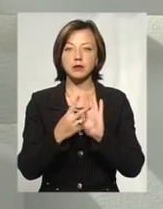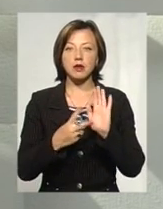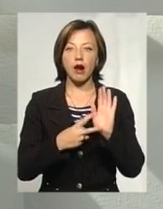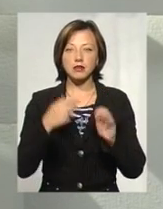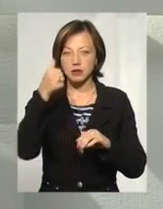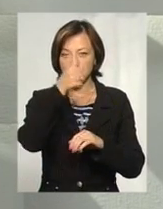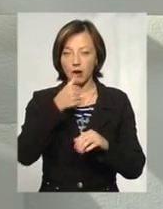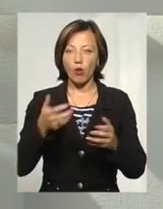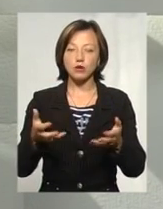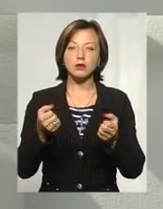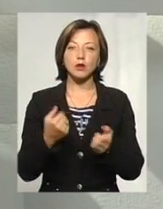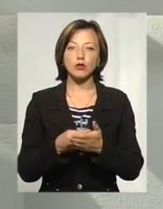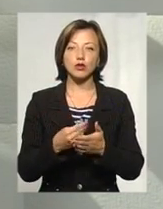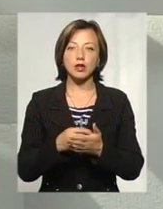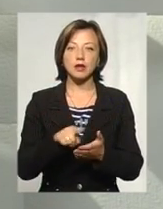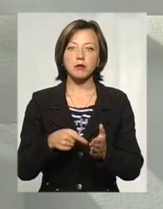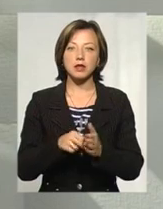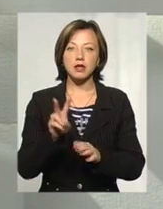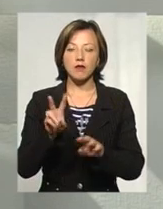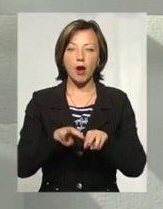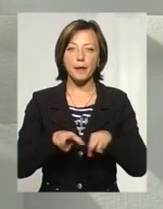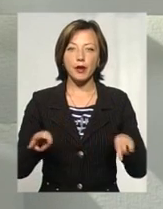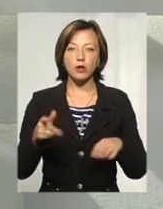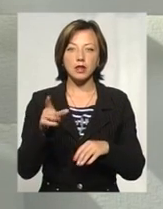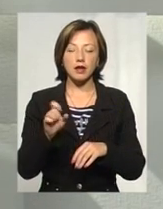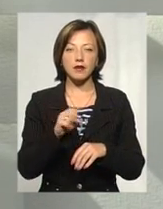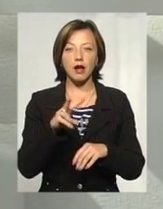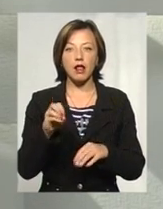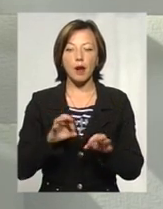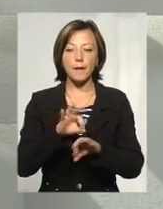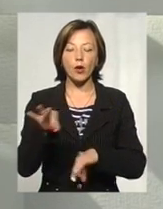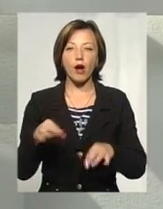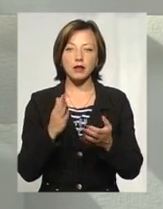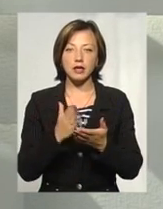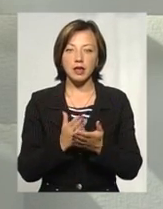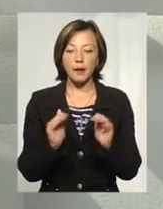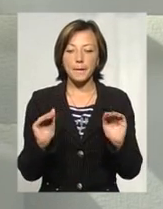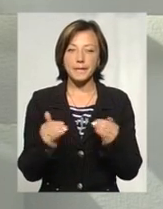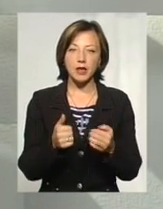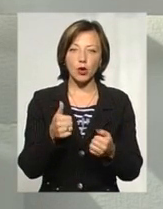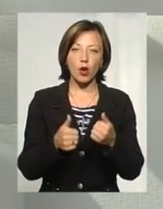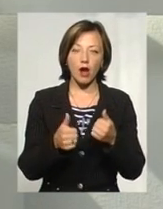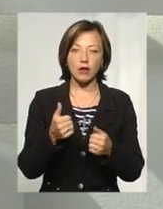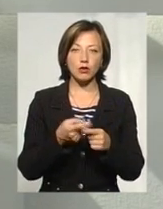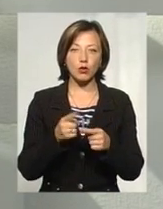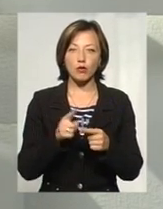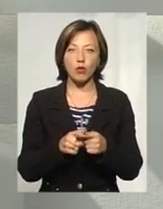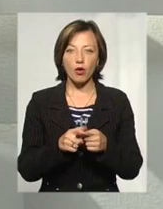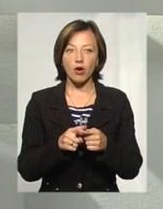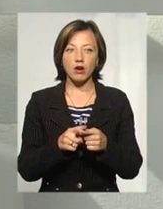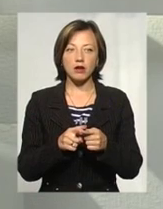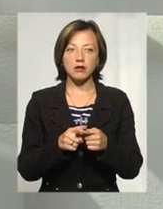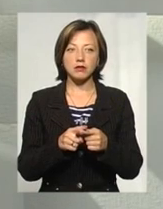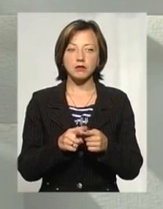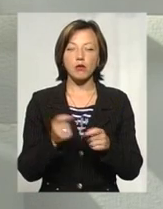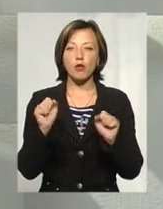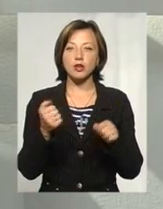отримали в бюджеті міста 2 мільйони гривень, але проєкти є мікрогрантами, тому на фінансування кожного з них ми